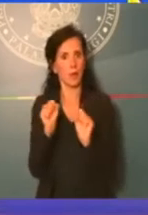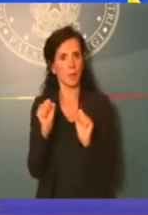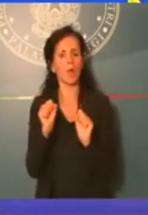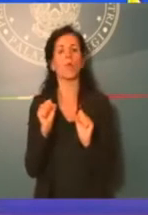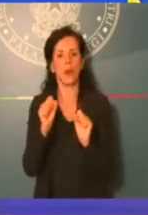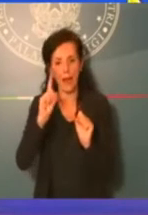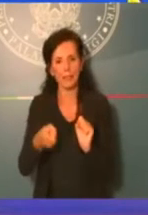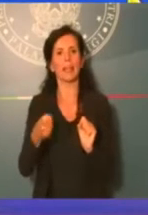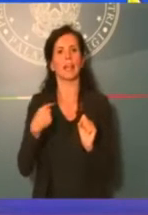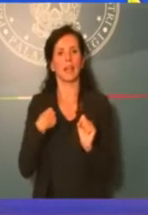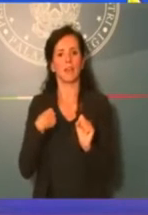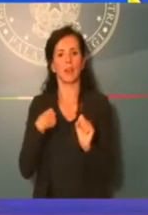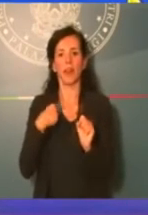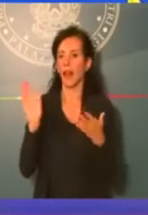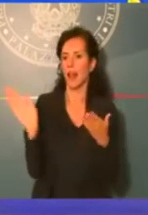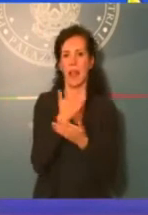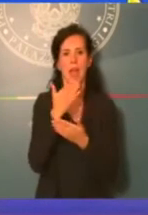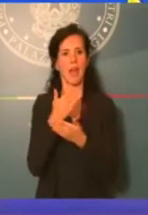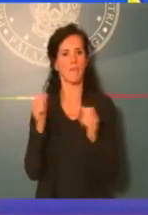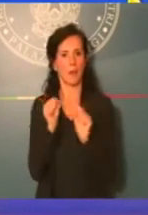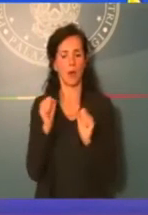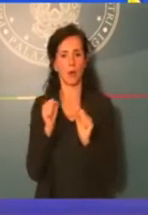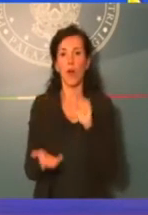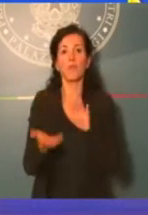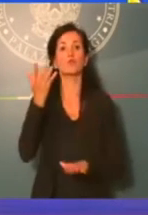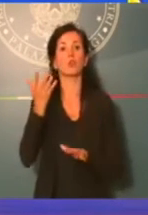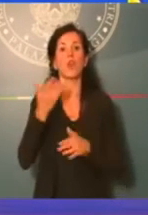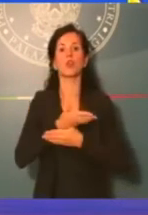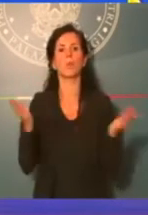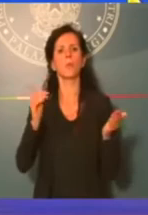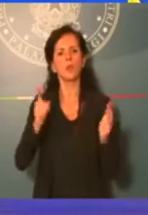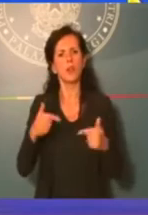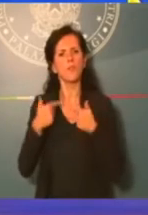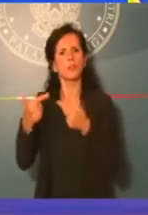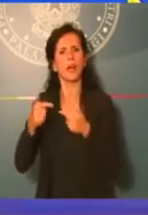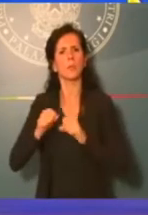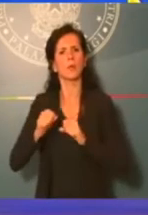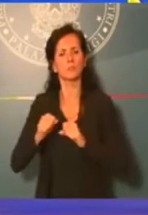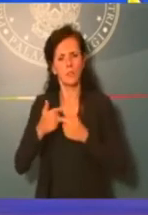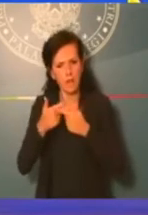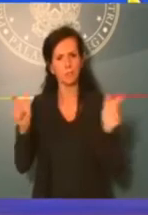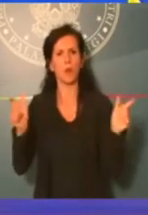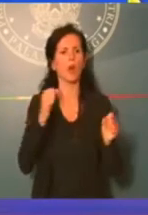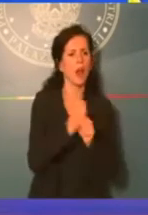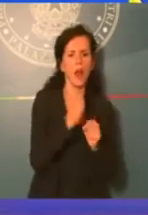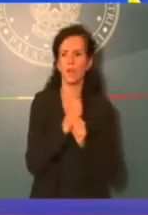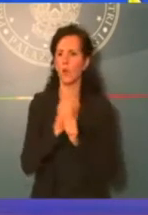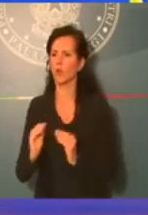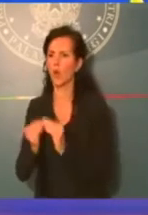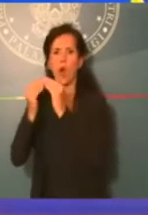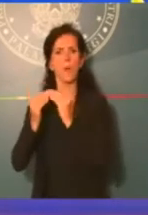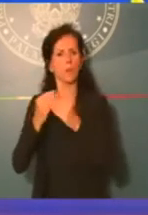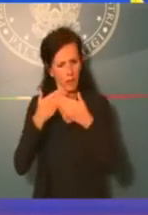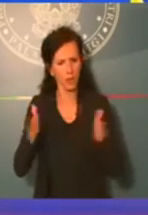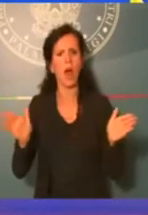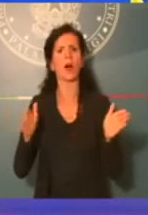la paura della firma. I funzionari pubblici devono essere messi in condizione di poter sbloccare lavori e opere. È per questo